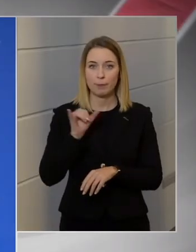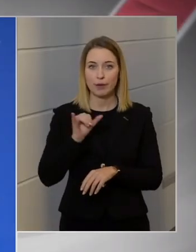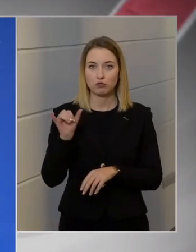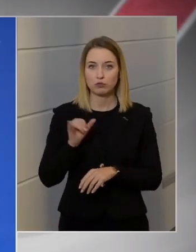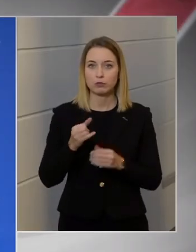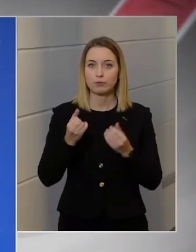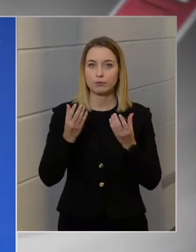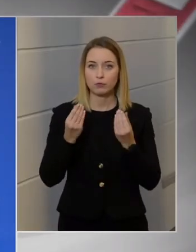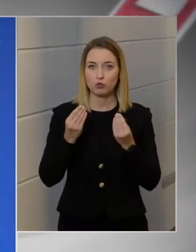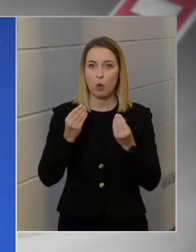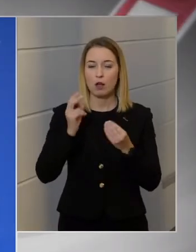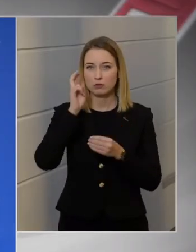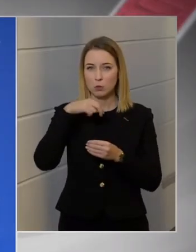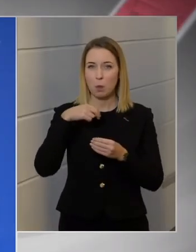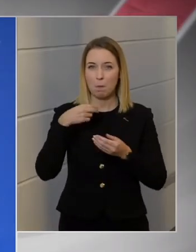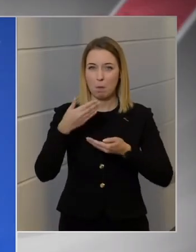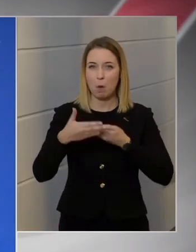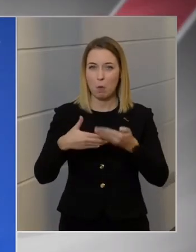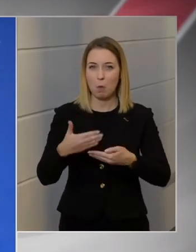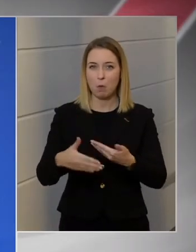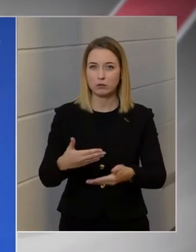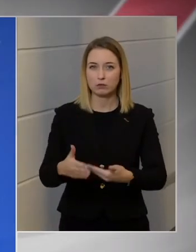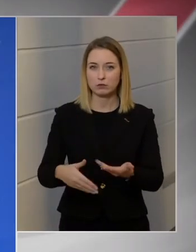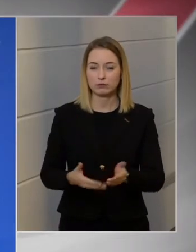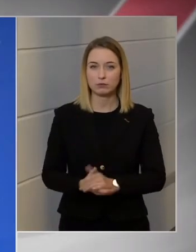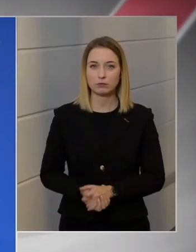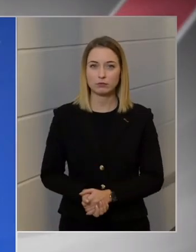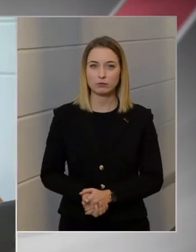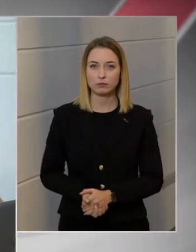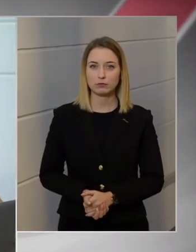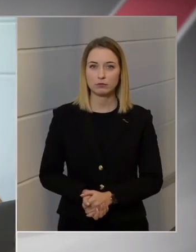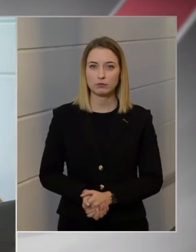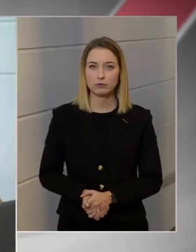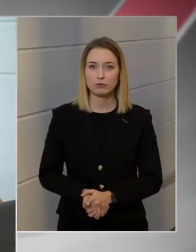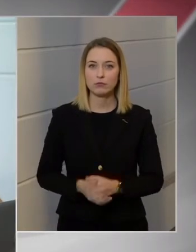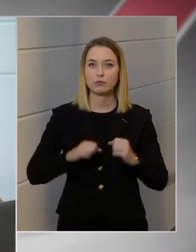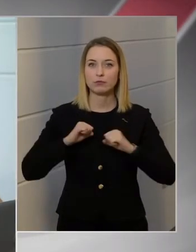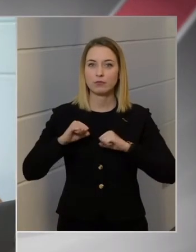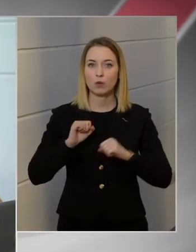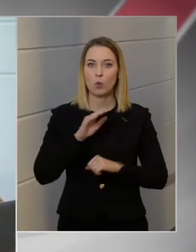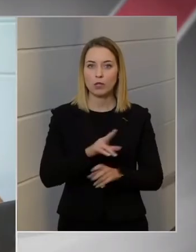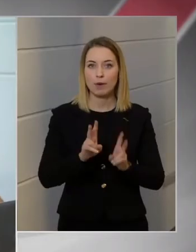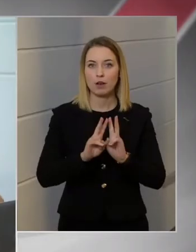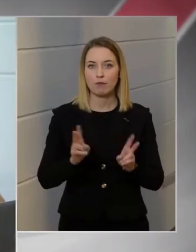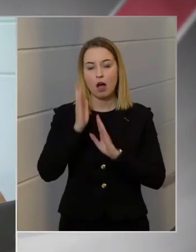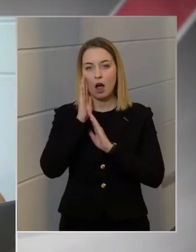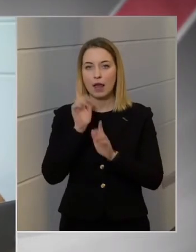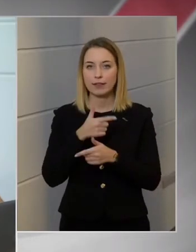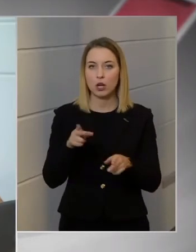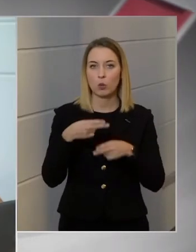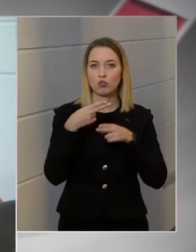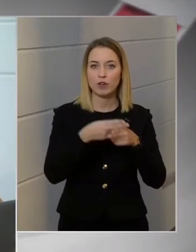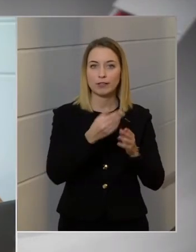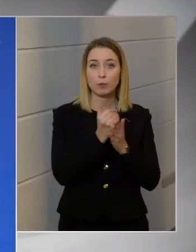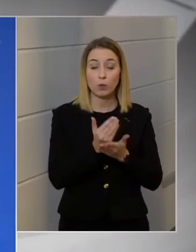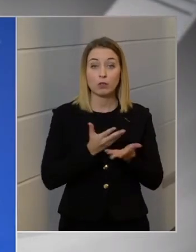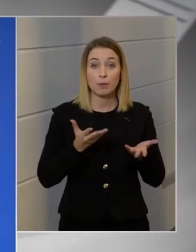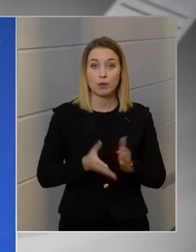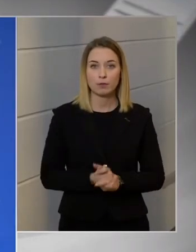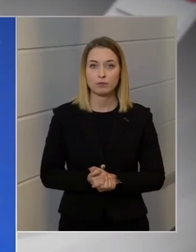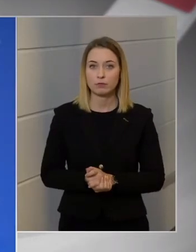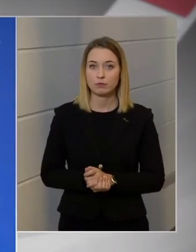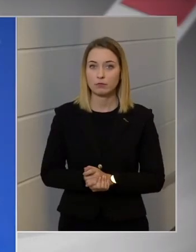romlott ezeken a területeken a mögöttünk hagyott két évben. A kormánynak van egyébként hajléktanokat segítő programja?